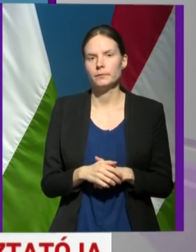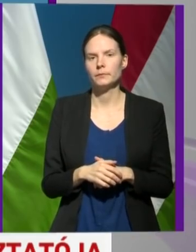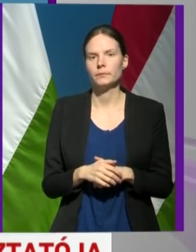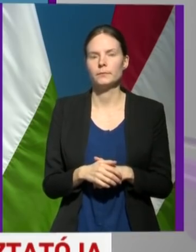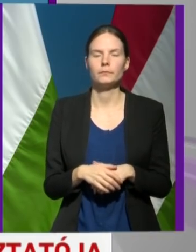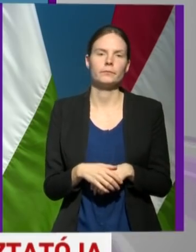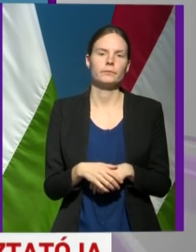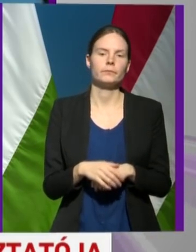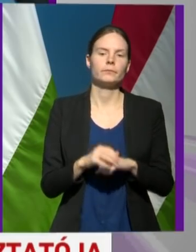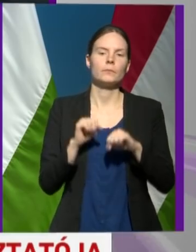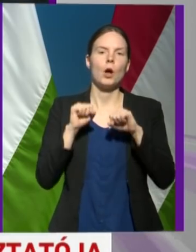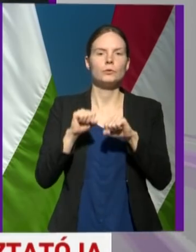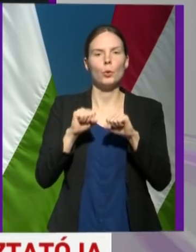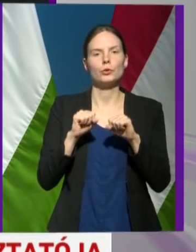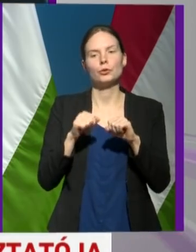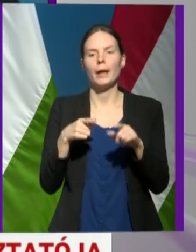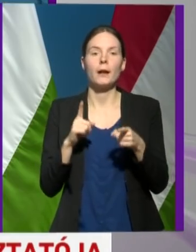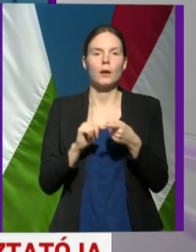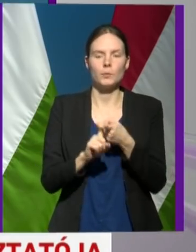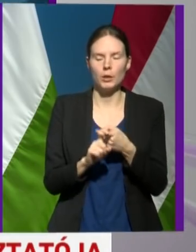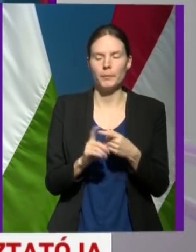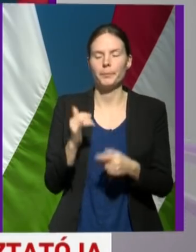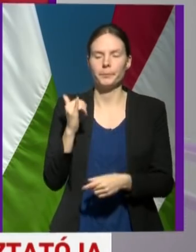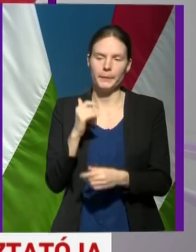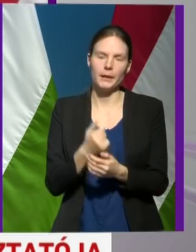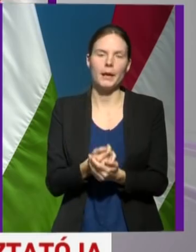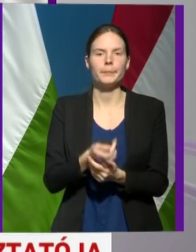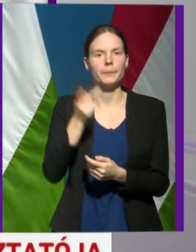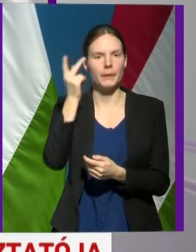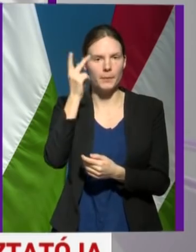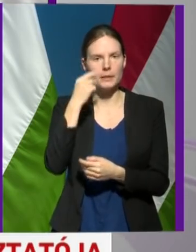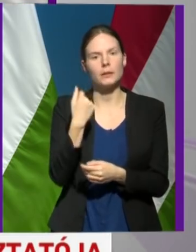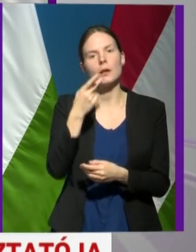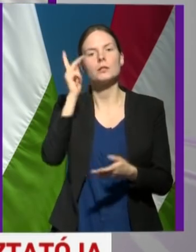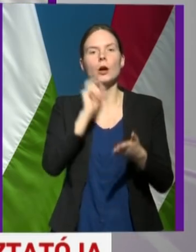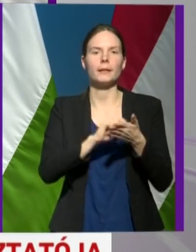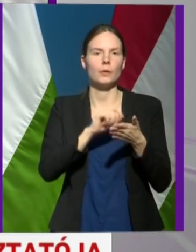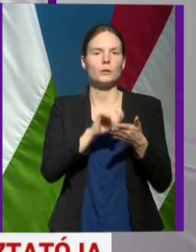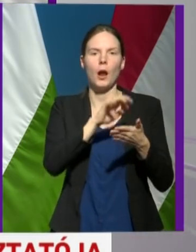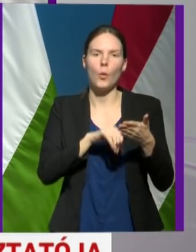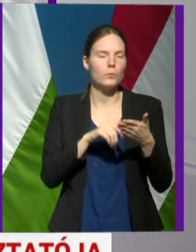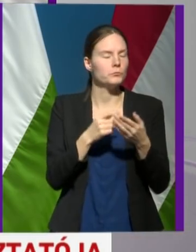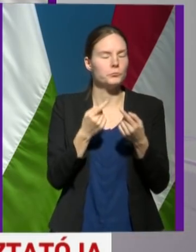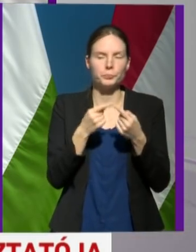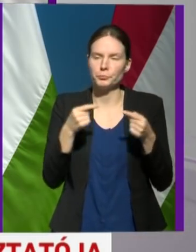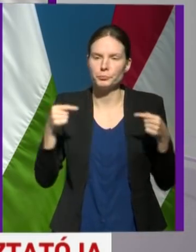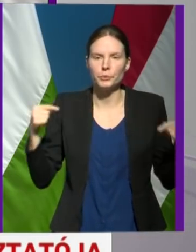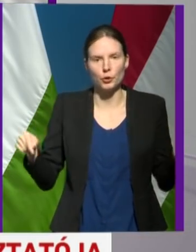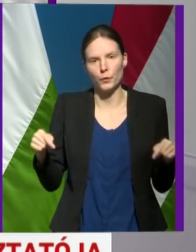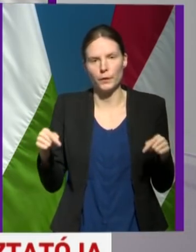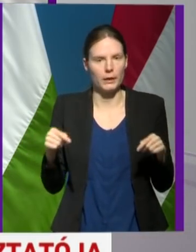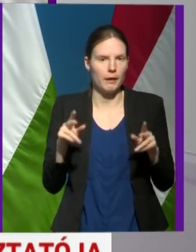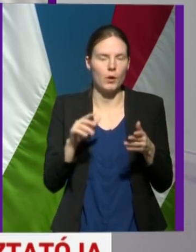törzsekkel kapcsolatban, igen, természetesen a szakirodalomban sokféle ismeret